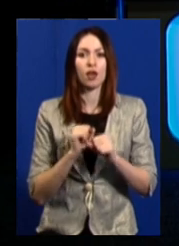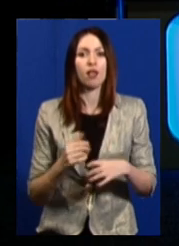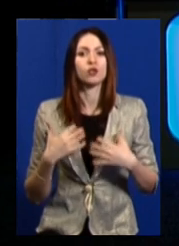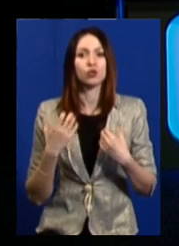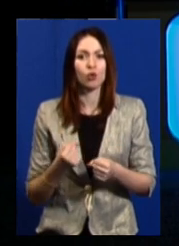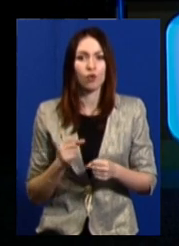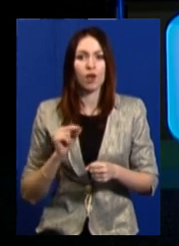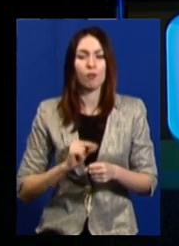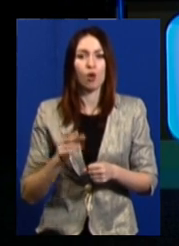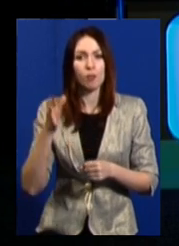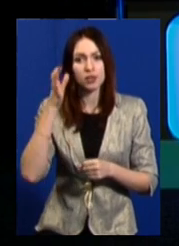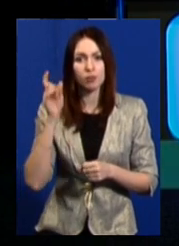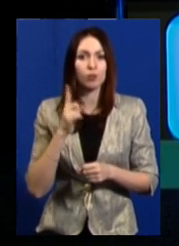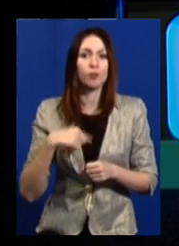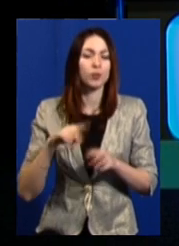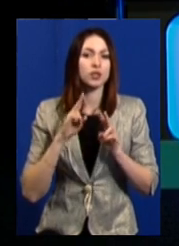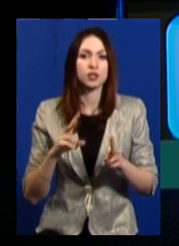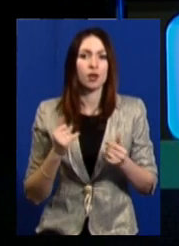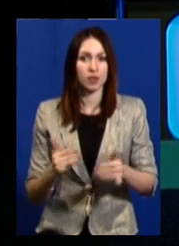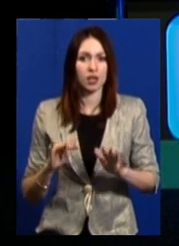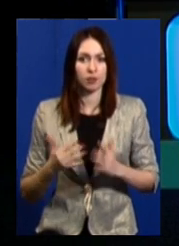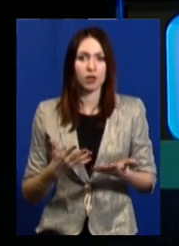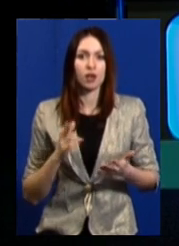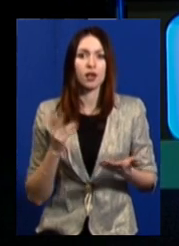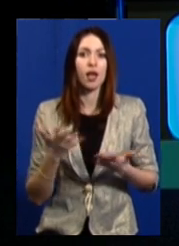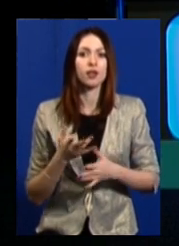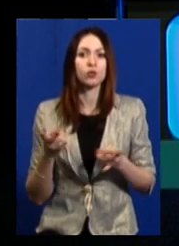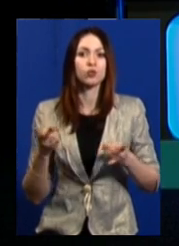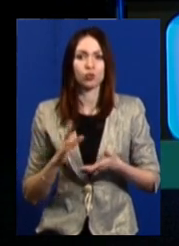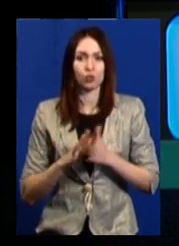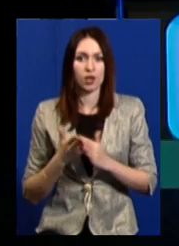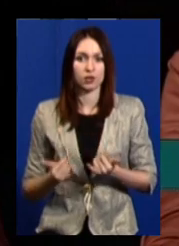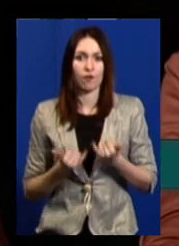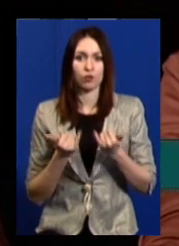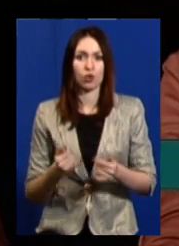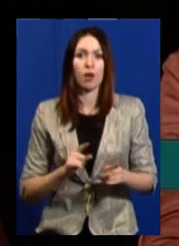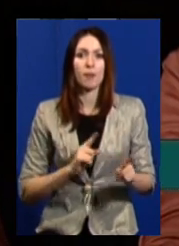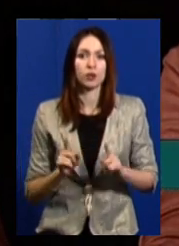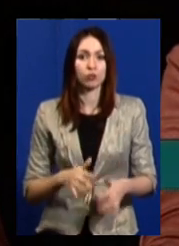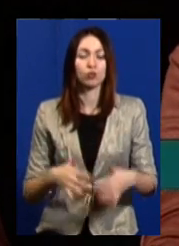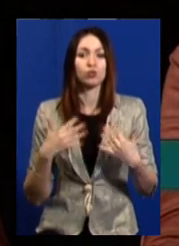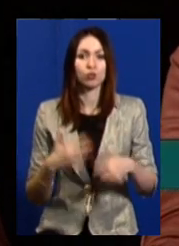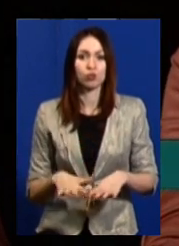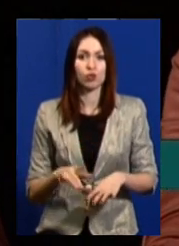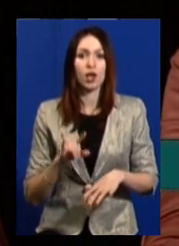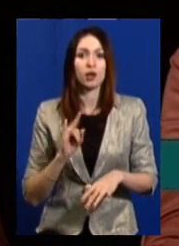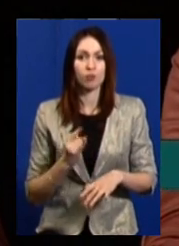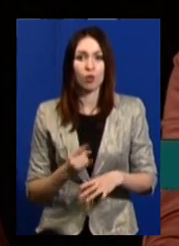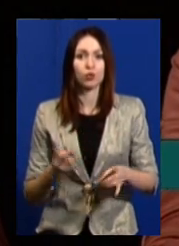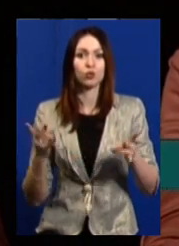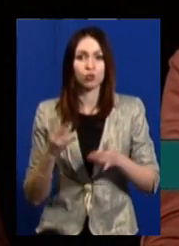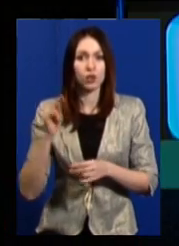працівники освіти, бо ми не знаємо на даний час, яких потребує послуг, бо, може, дитина потребує